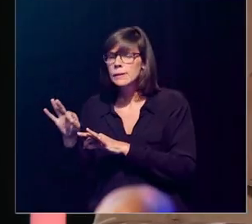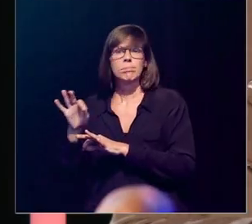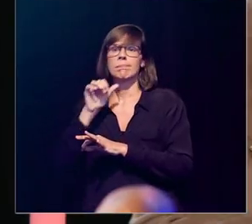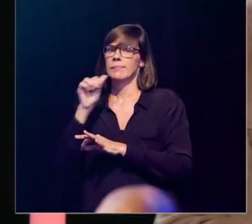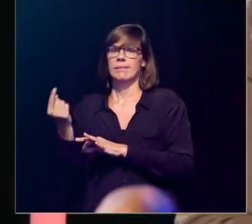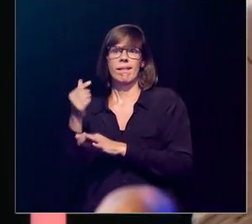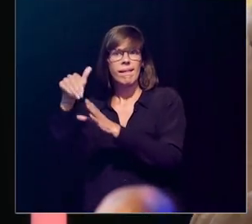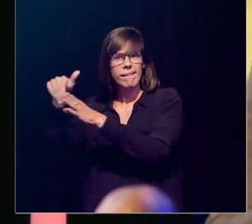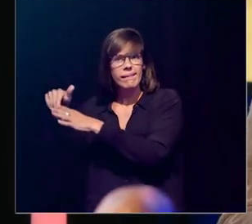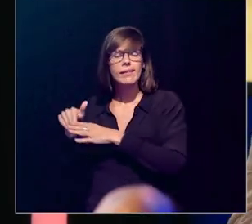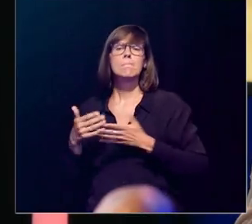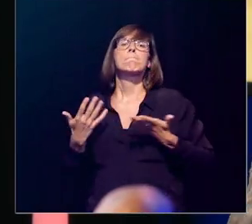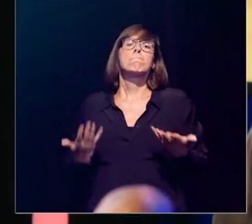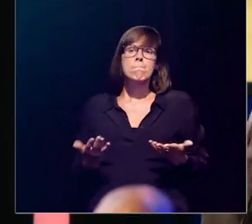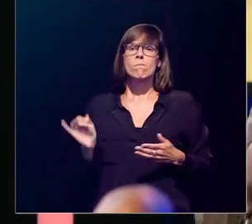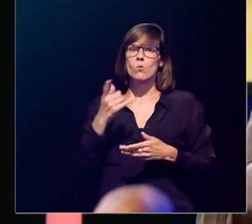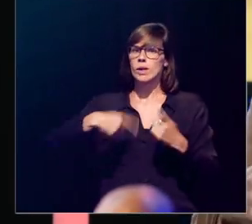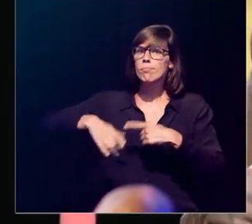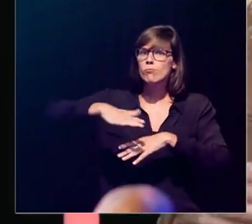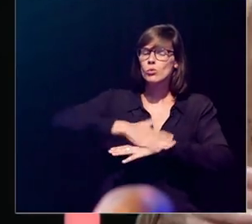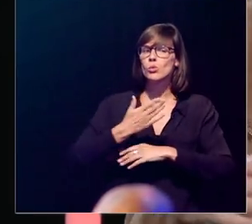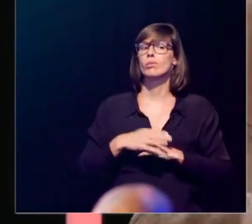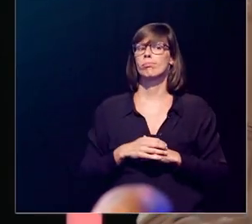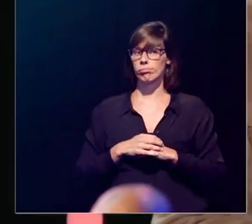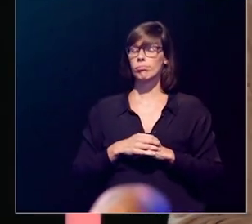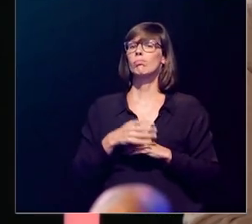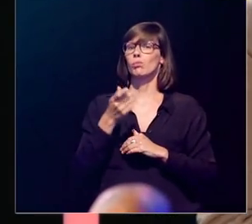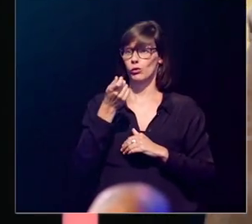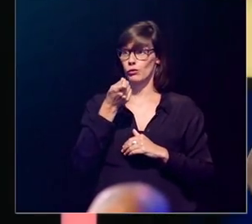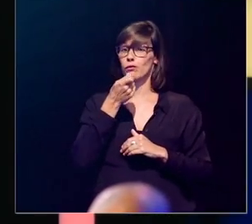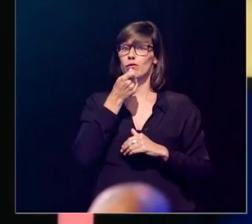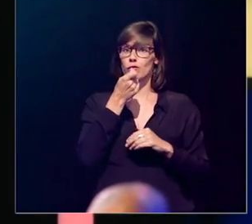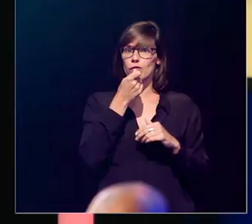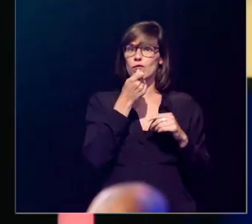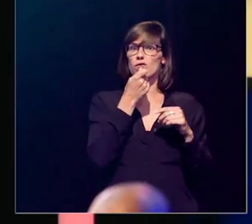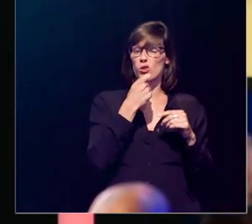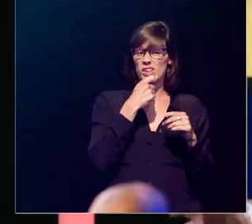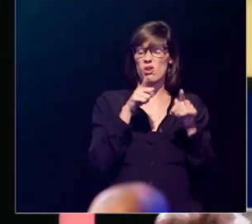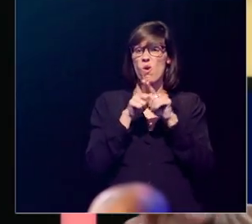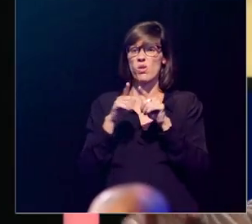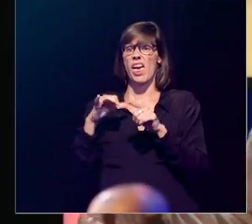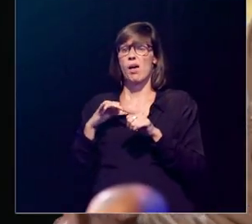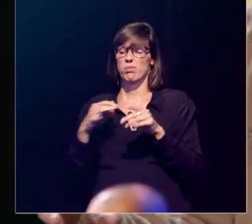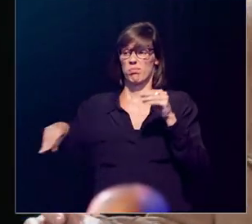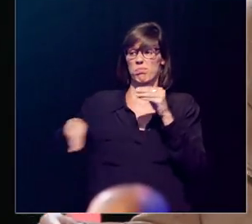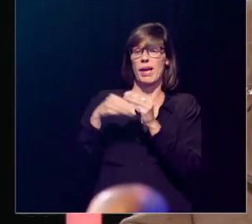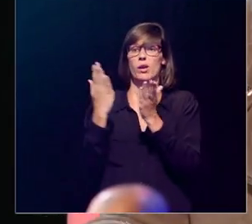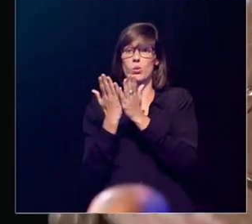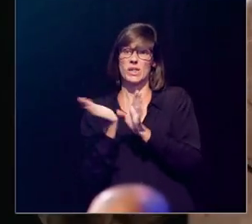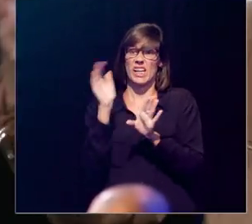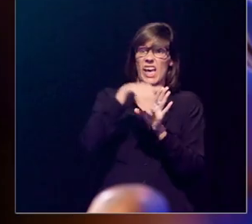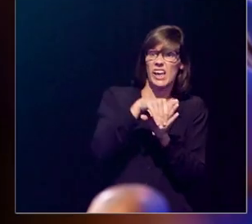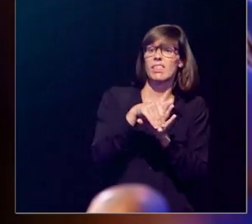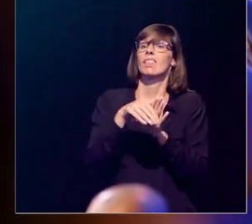vitamine D bevatten, wat gaan we doen? We gaan ofwel voedingsbestanddelen eten waarin men artificieel vitamine D heeft toegevoegd.